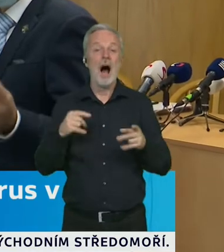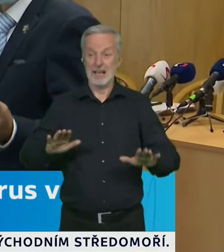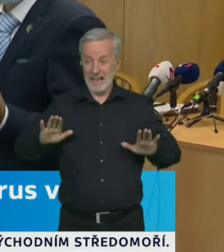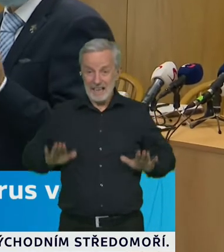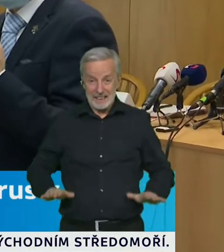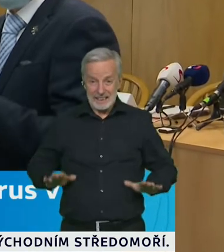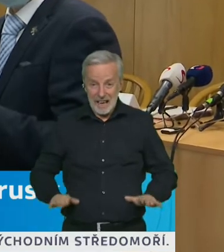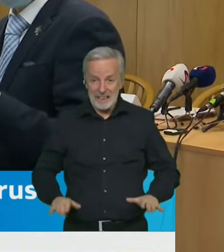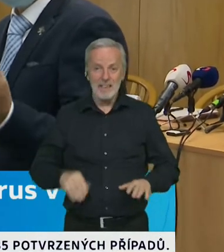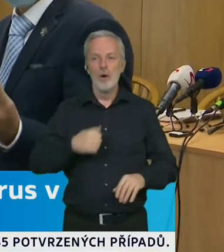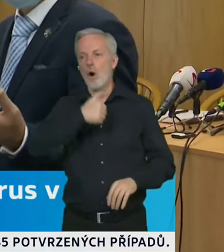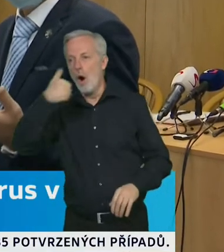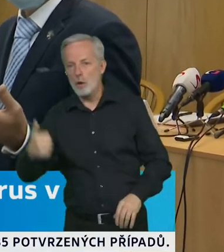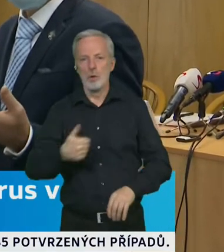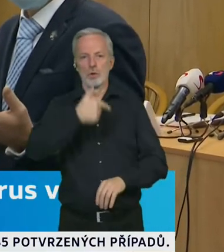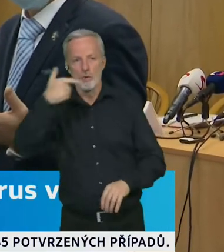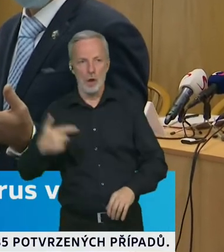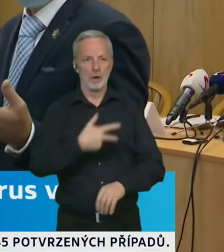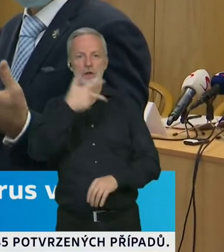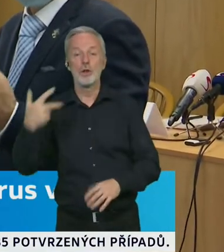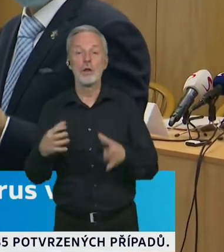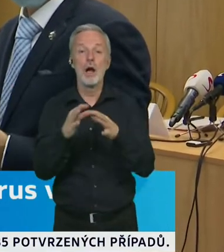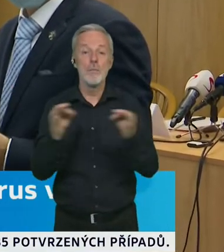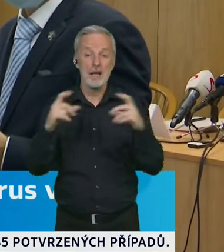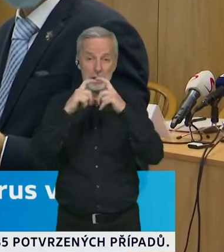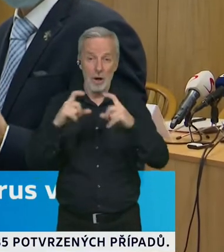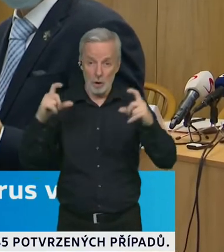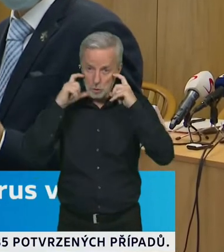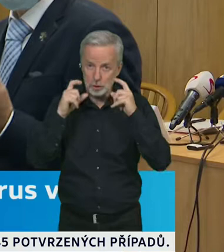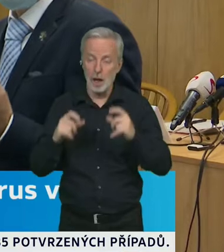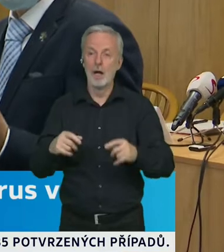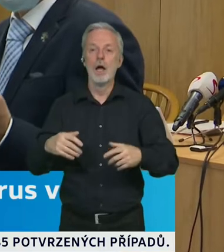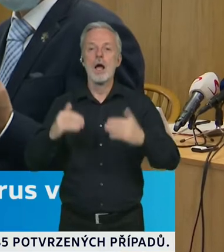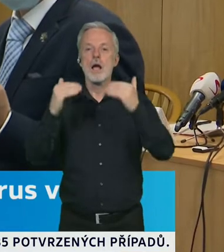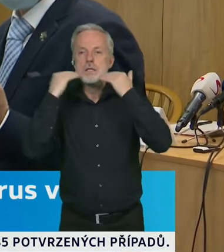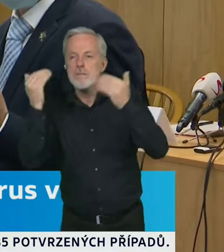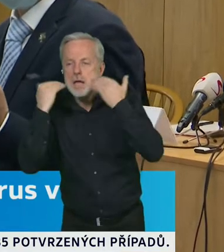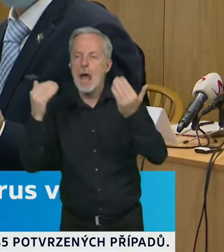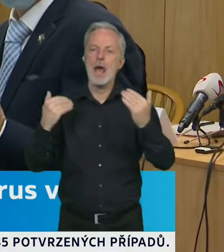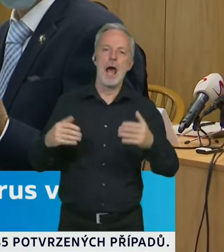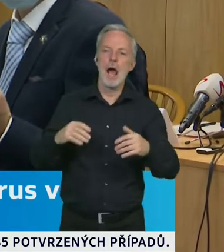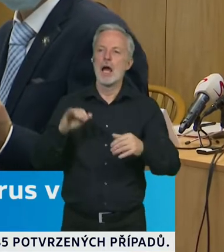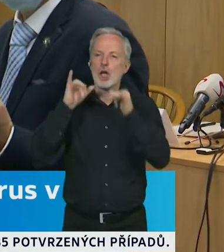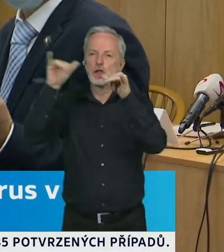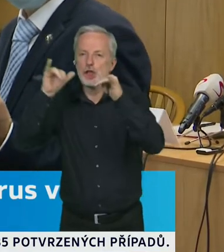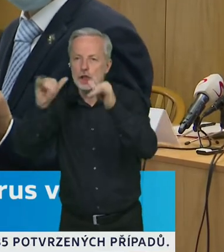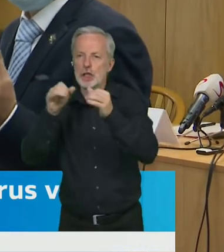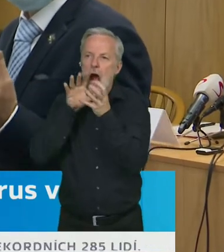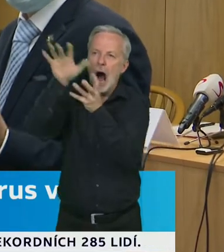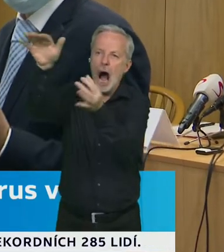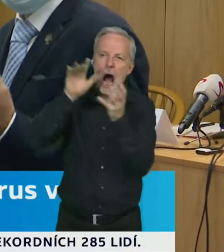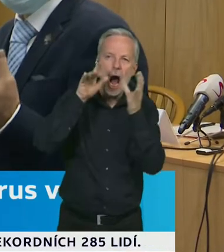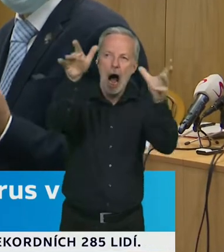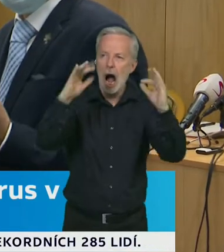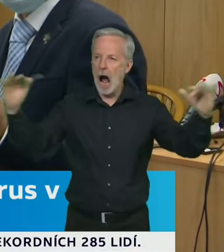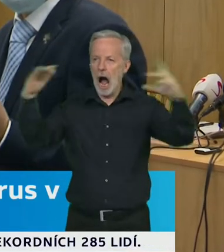říkám, není kritika, jenom konstatování, tak to je jeden z těch zásadních epidemiologických důvodů, proč se všechny